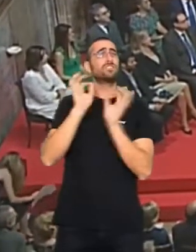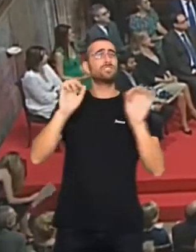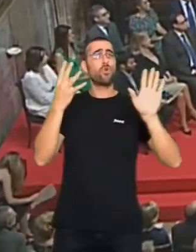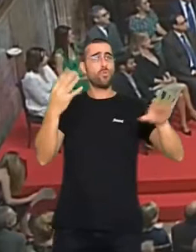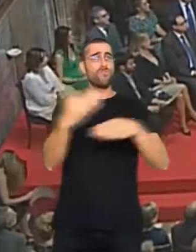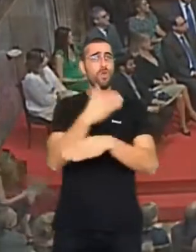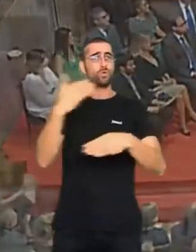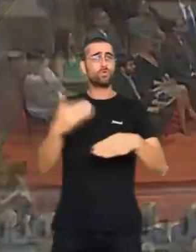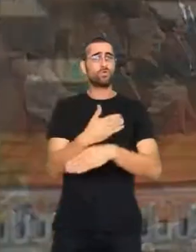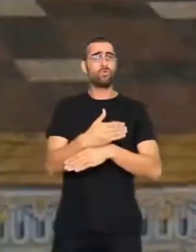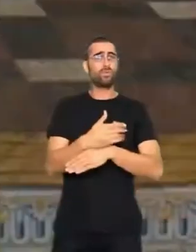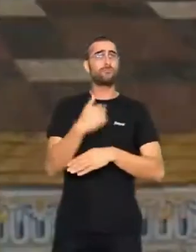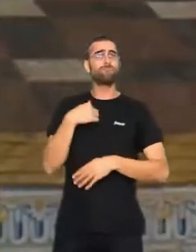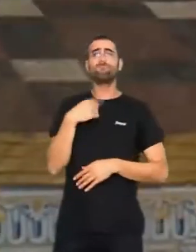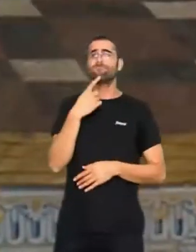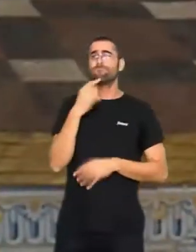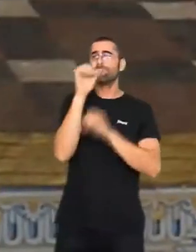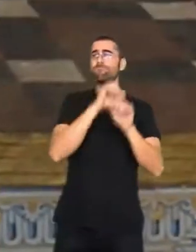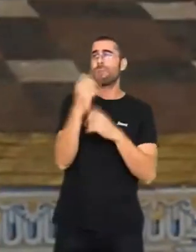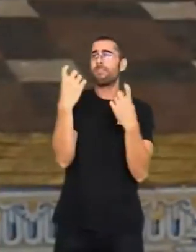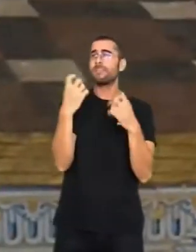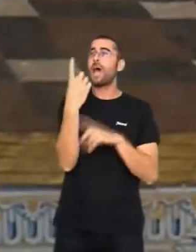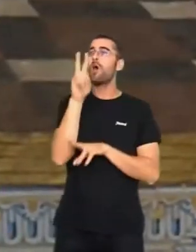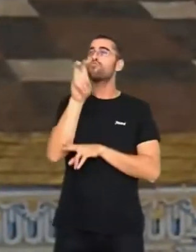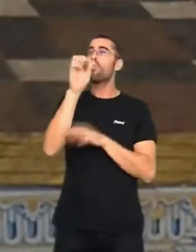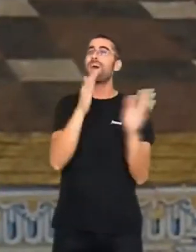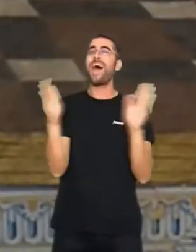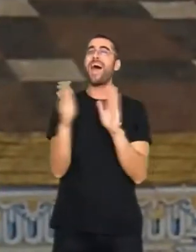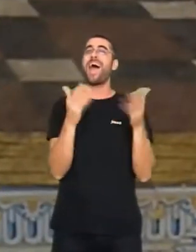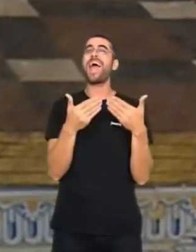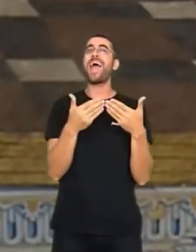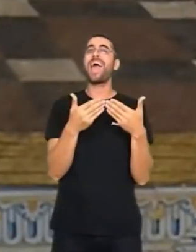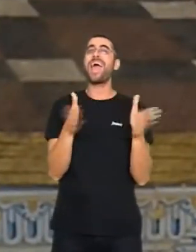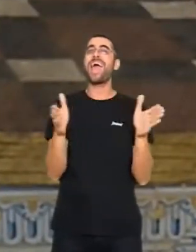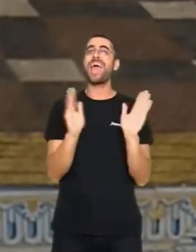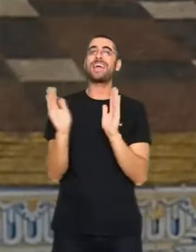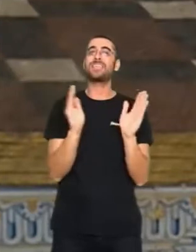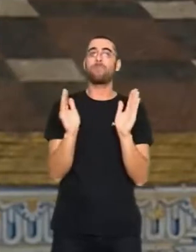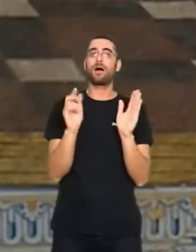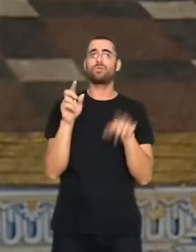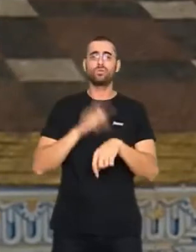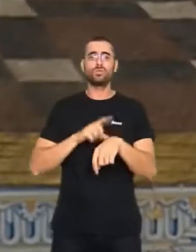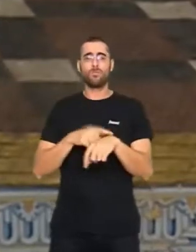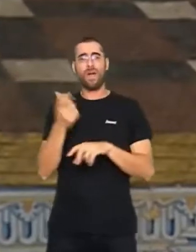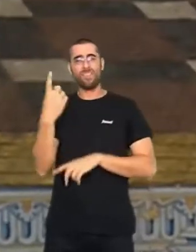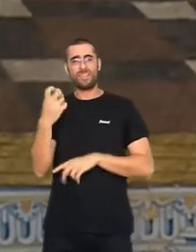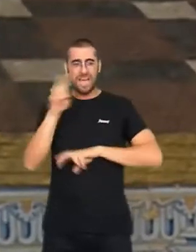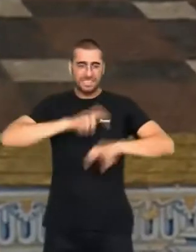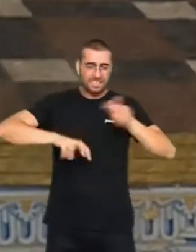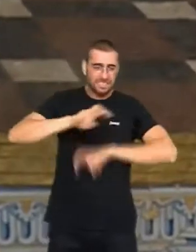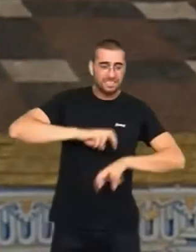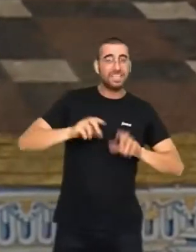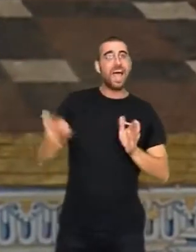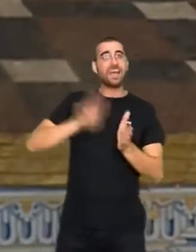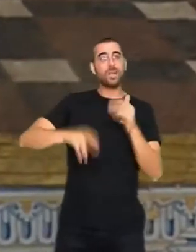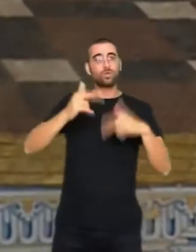'octubre, defensava la necessitat d'obrir una nova etapa col·lectiva, un temps marcat per la reparació, la reconstrucció i el